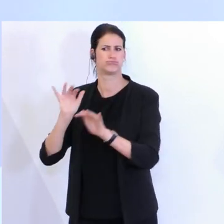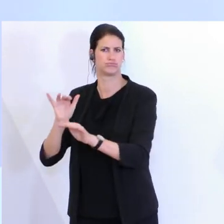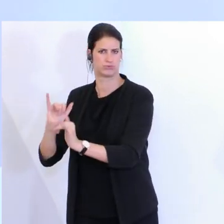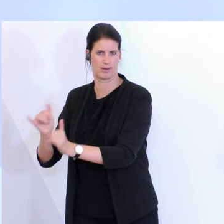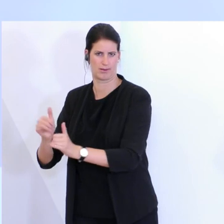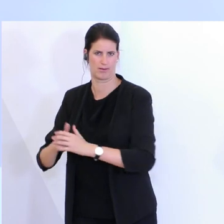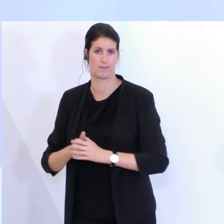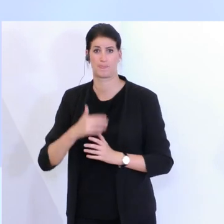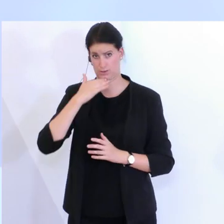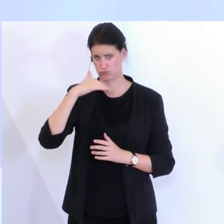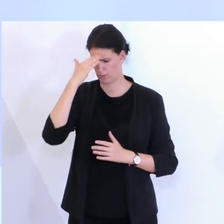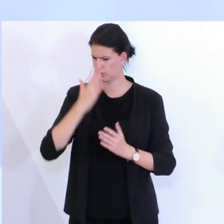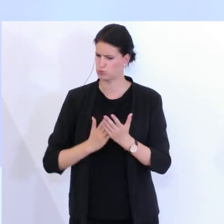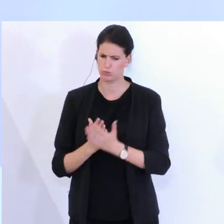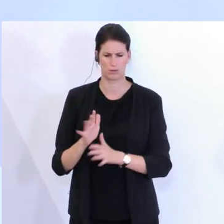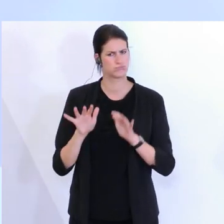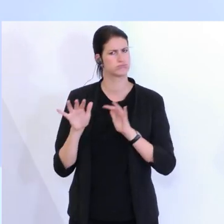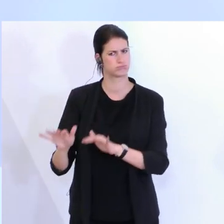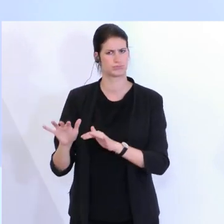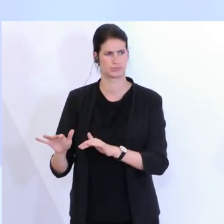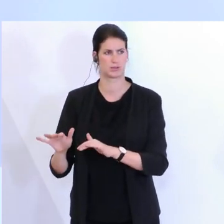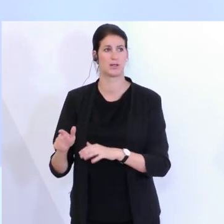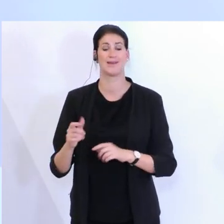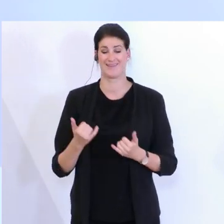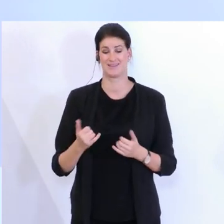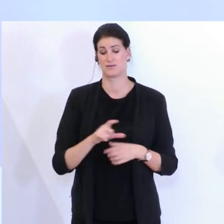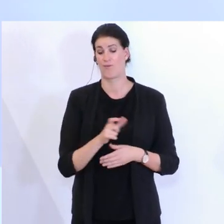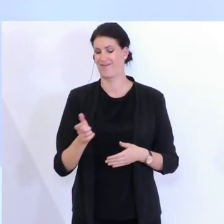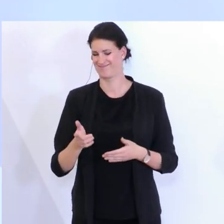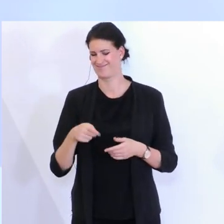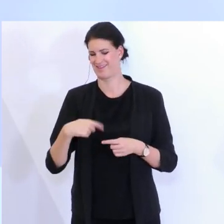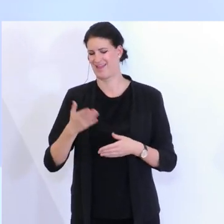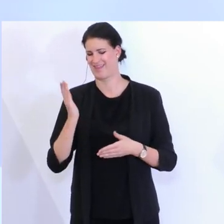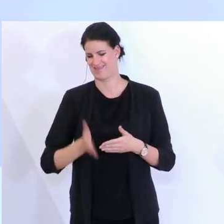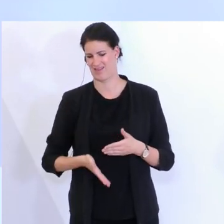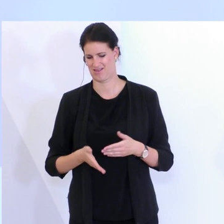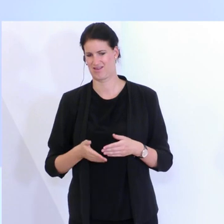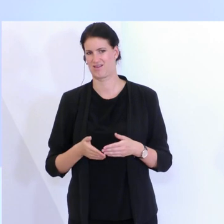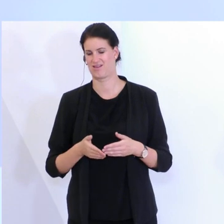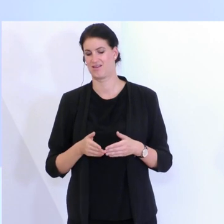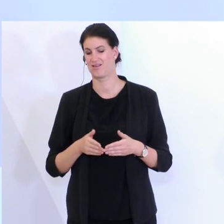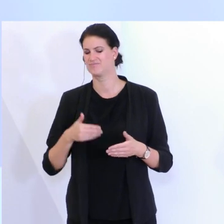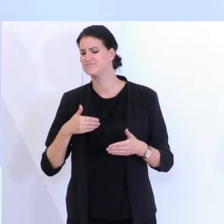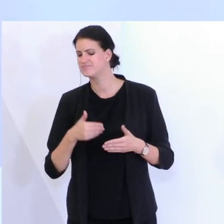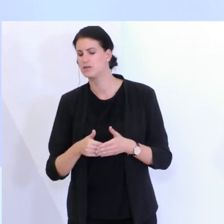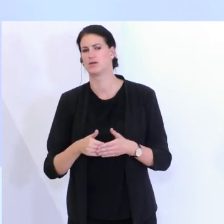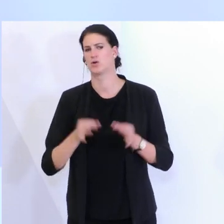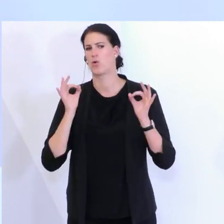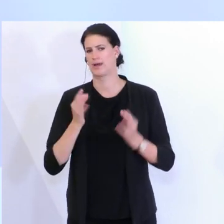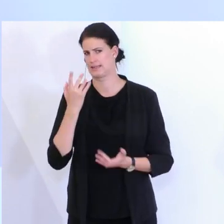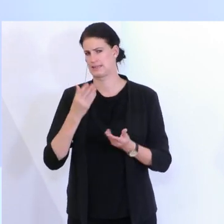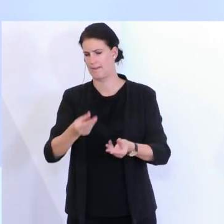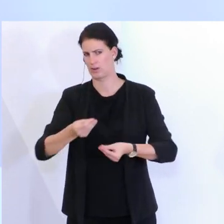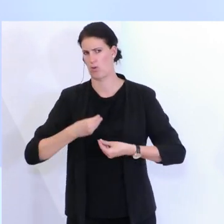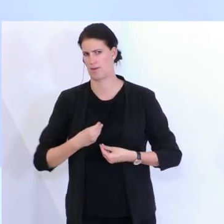gesamten Sommermonate jetzt hinweg. Wir erwarten mit Ende der Woche dann eben auch die konkreten Zahlen. Wir